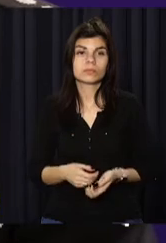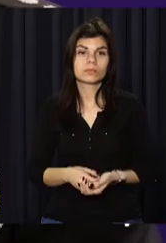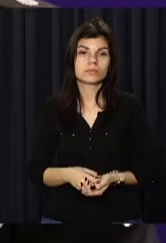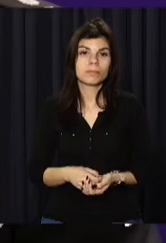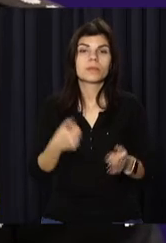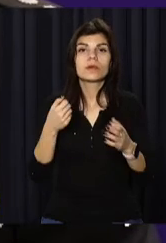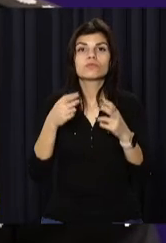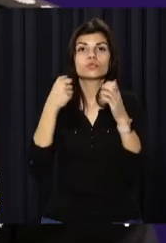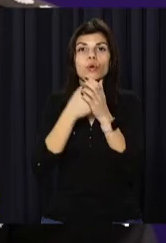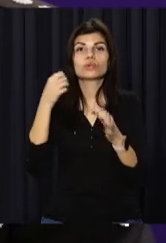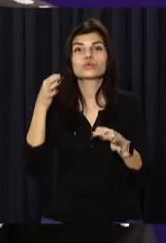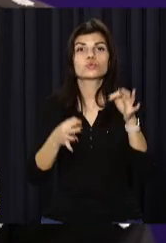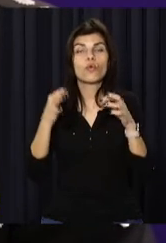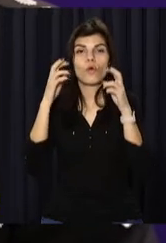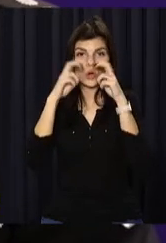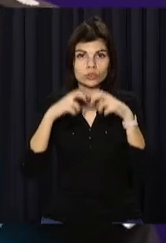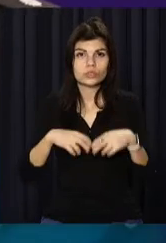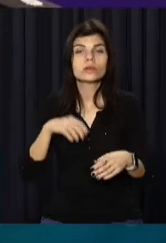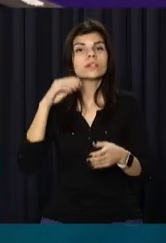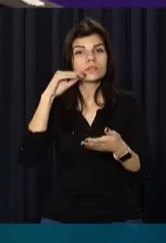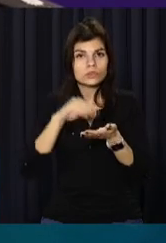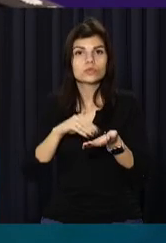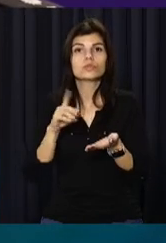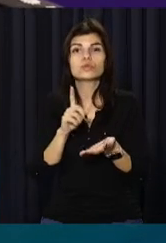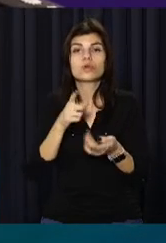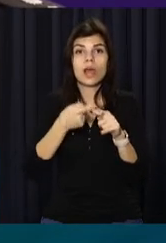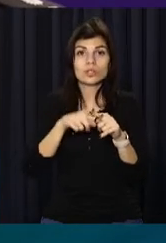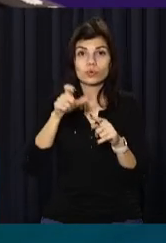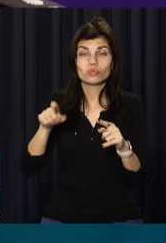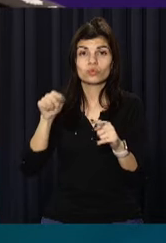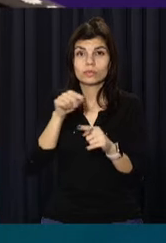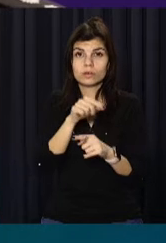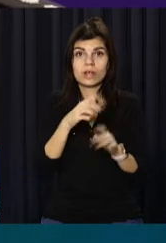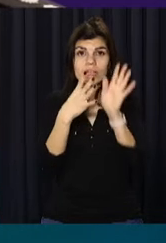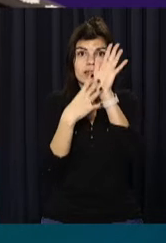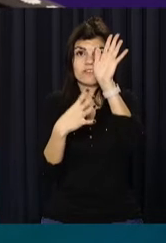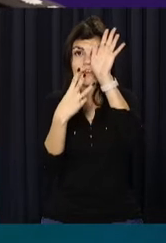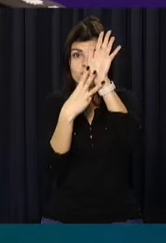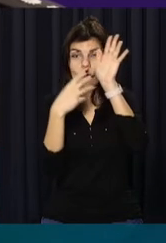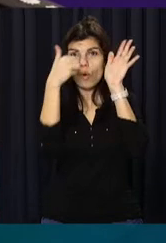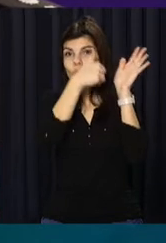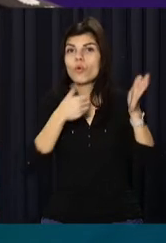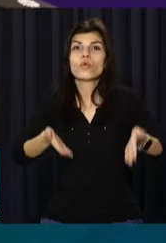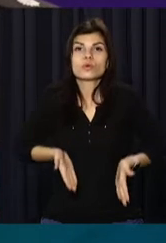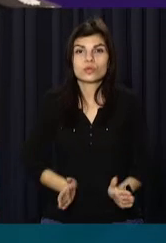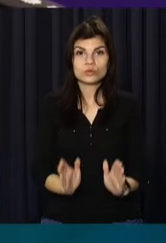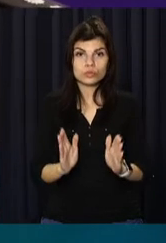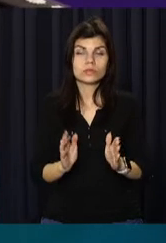Досудовим розслідуванням встановлено, що вказані особи 98-го року народження,